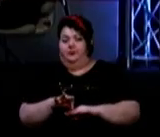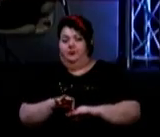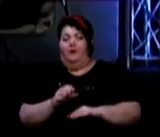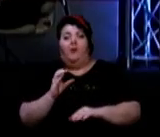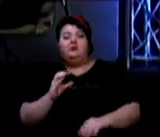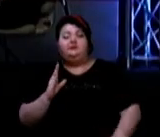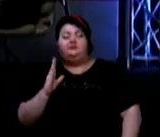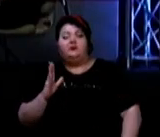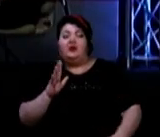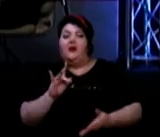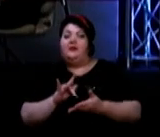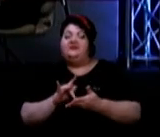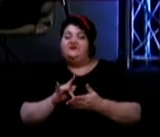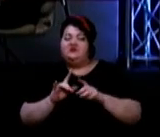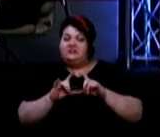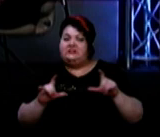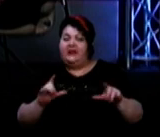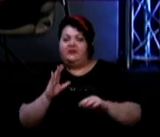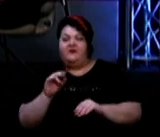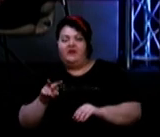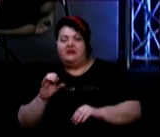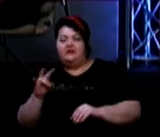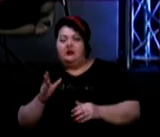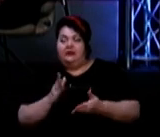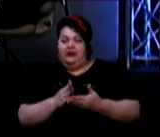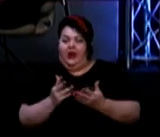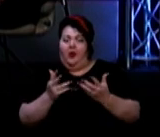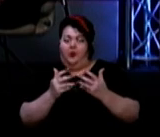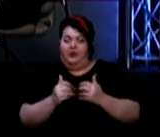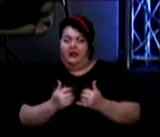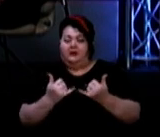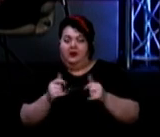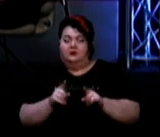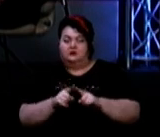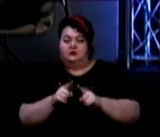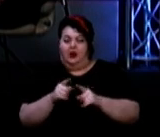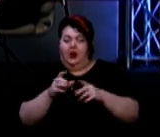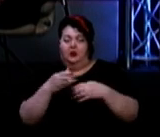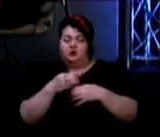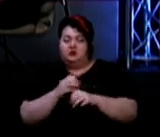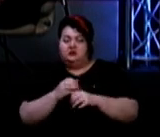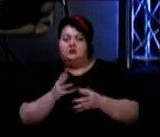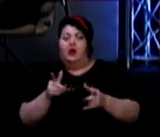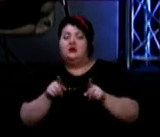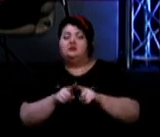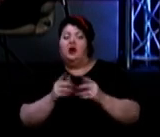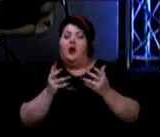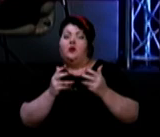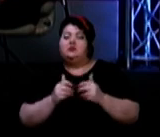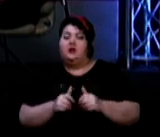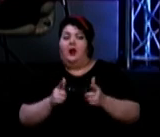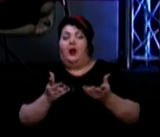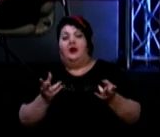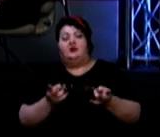Вікторівна, у центрі боротьби з ВІЛ-СНІД є обладнання необхідне для імуноферментних досліджень? Яке це саме обладнання, яке обладнання